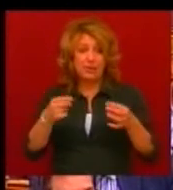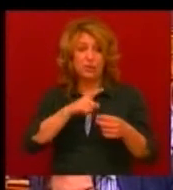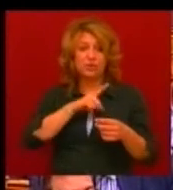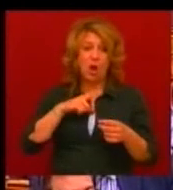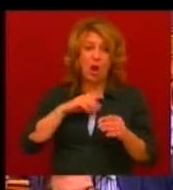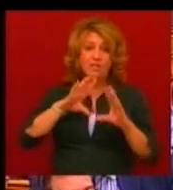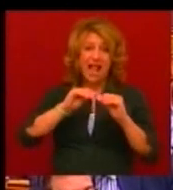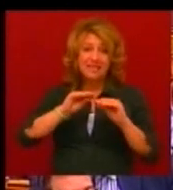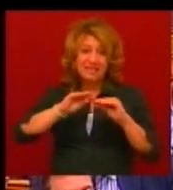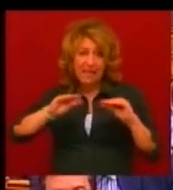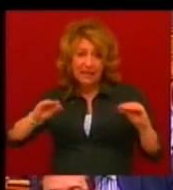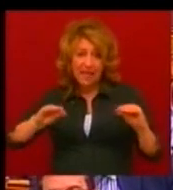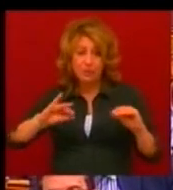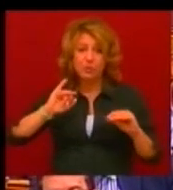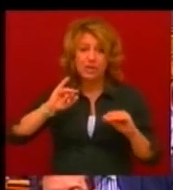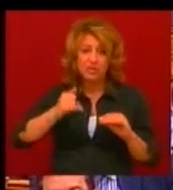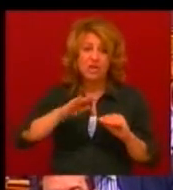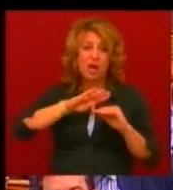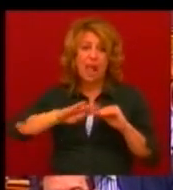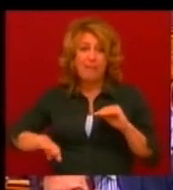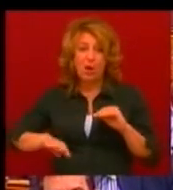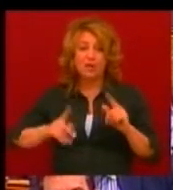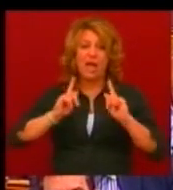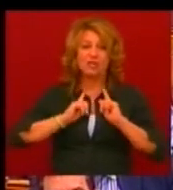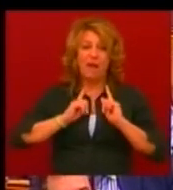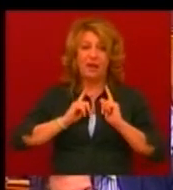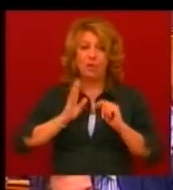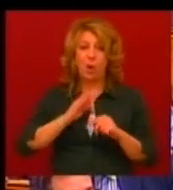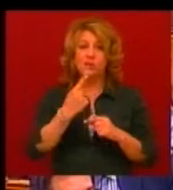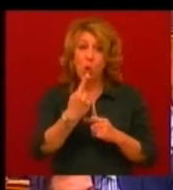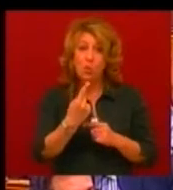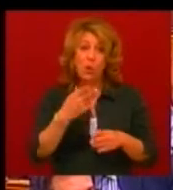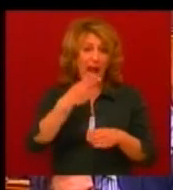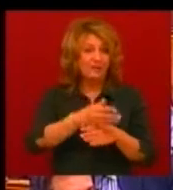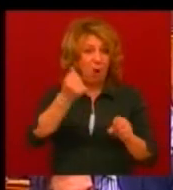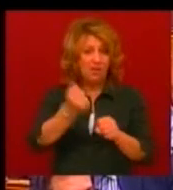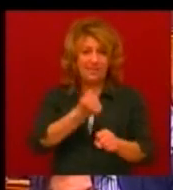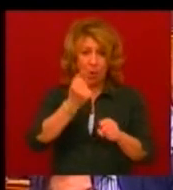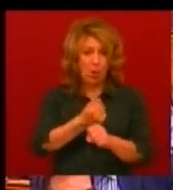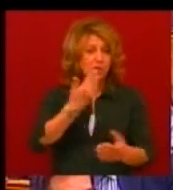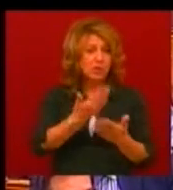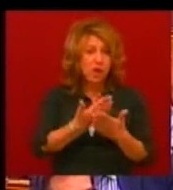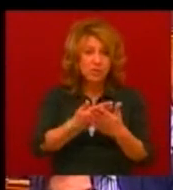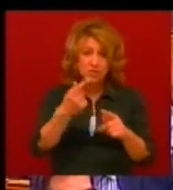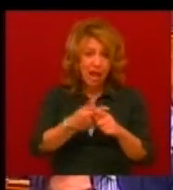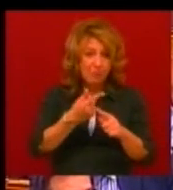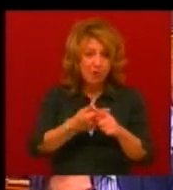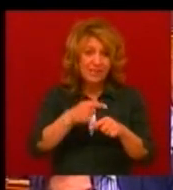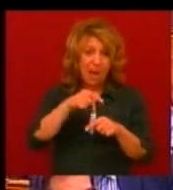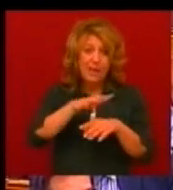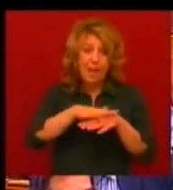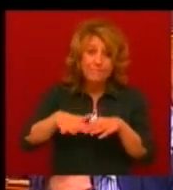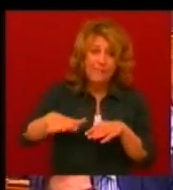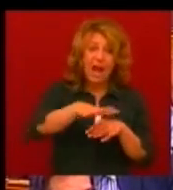elszigetelődés és a lemaradás várható. Az önök által kidolgozott gazdaságpolitika erre a pályára